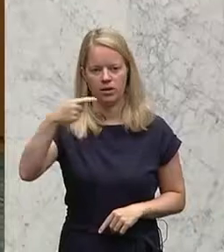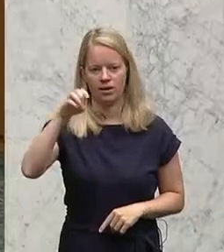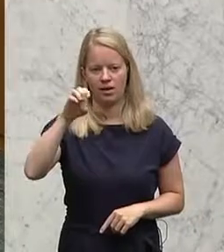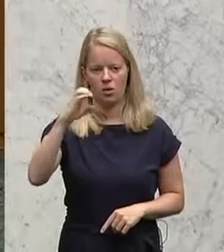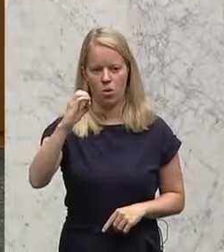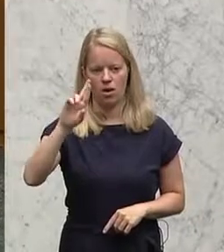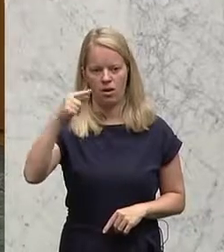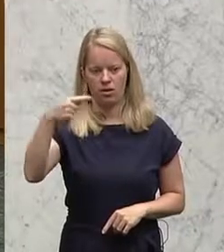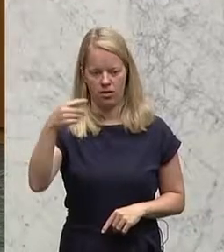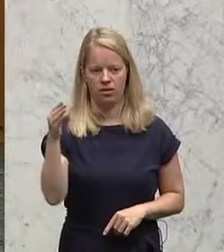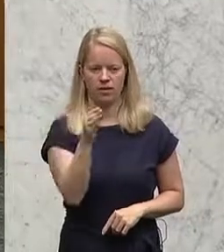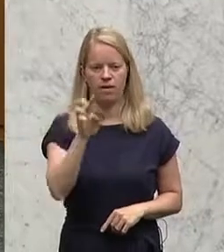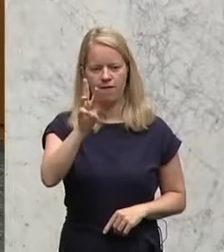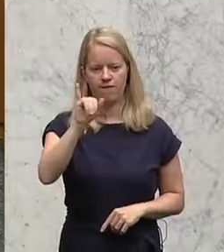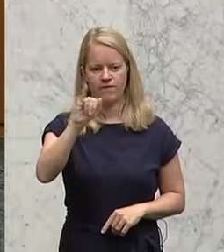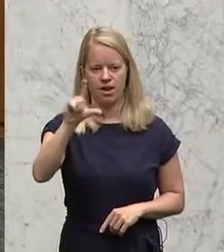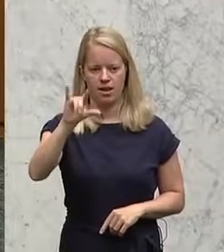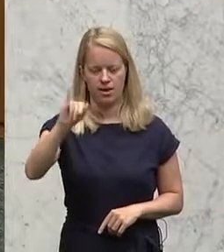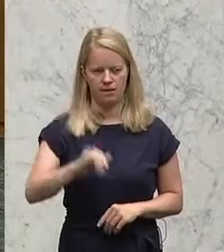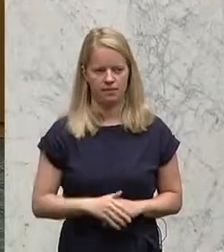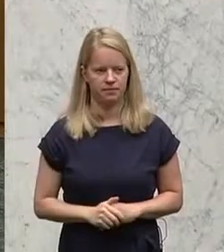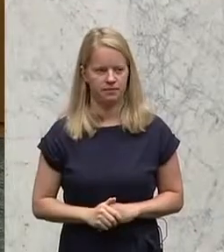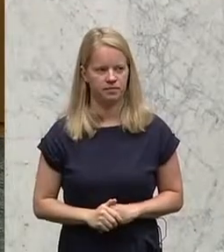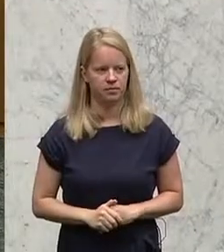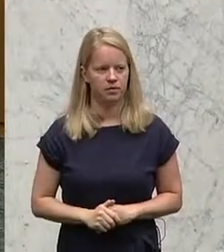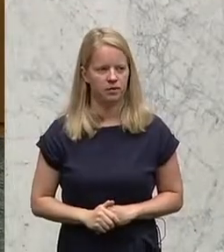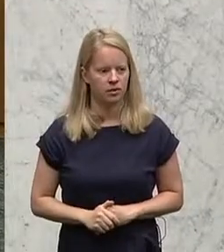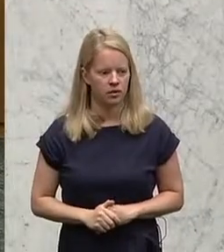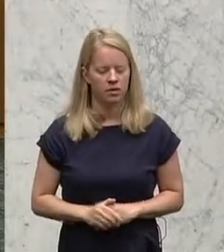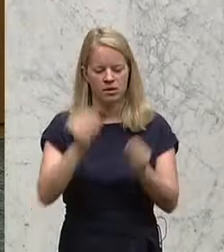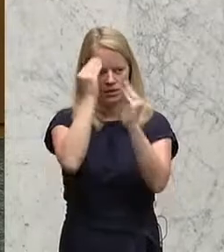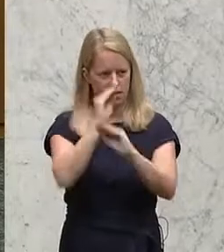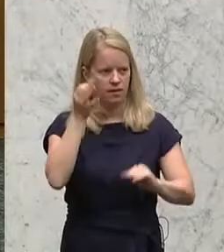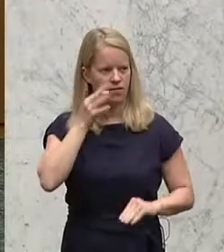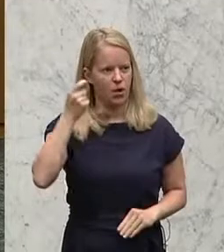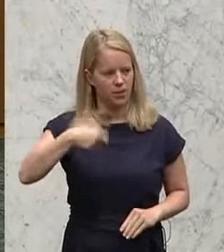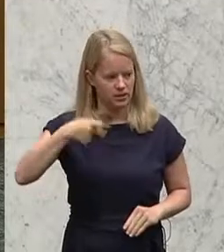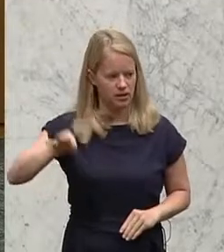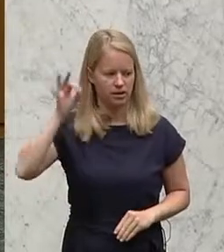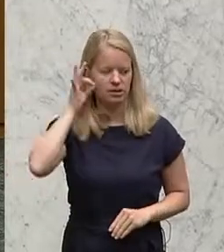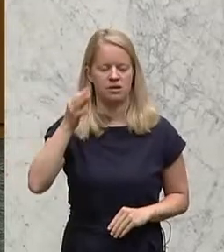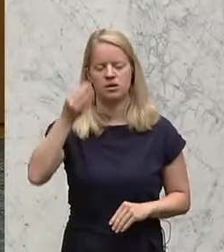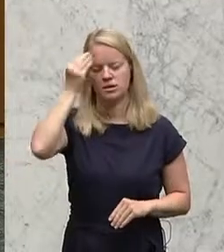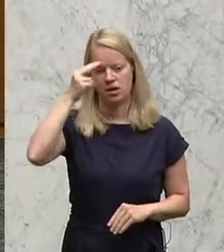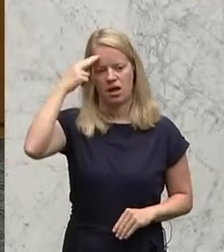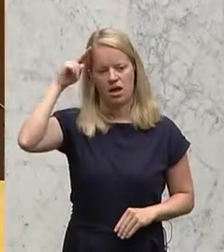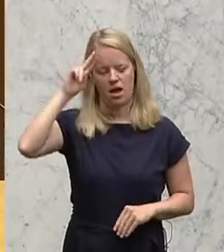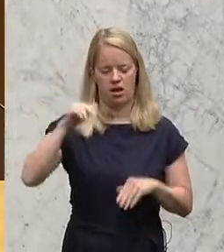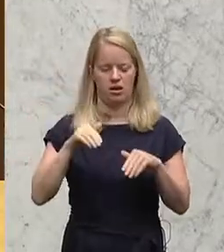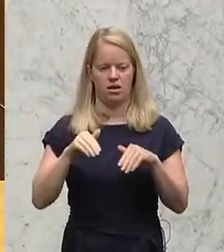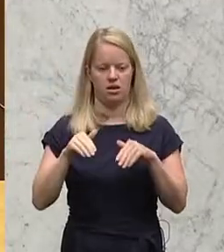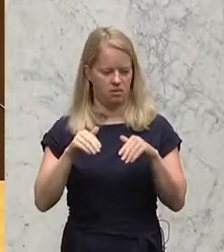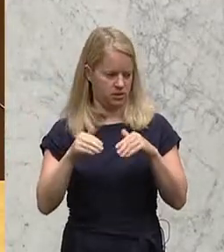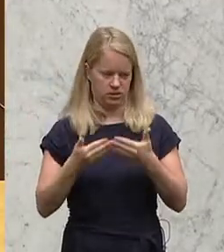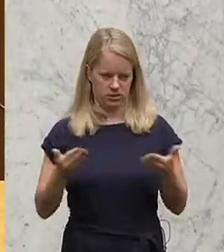Der grüne Tiroler Georg Willi ist der Nächste. Sehr geehrte Frau Präsidentin, sehr geehrte Herren auf der Regierungsbank, liebe Gäste aus